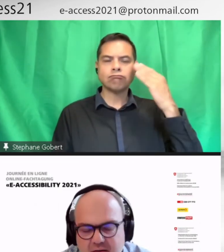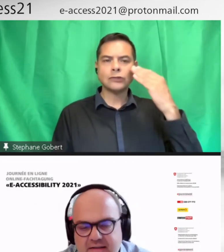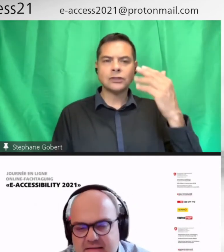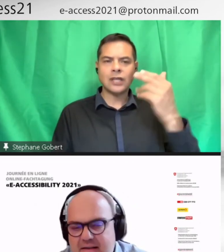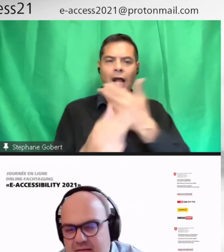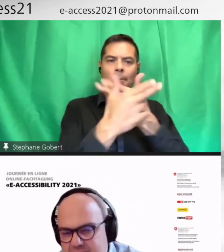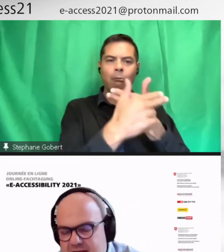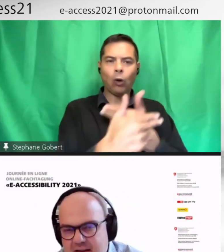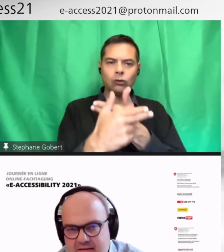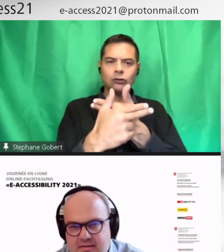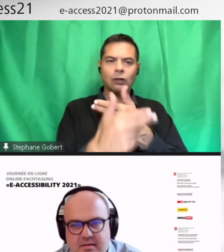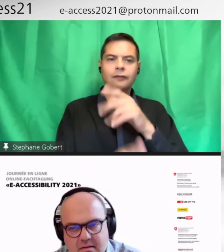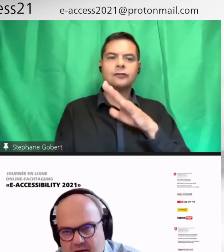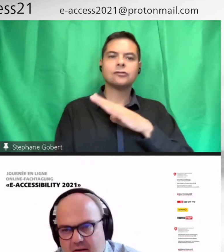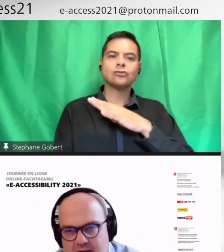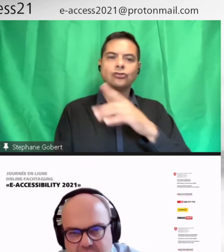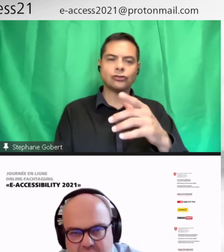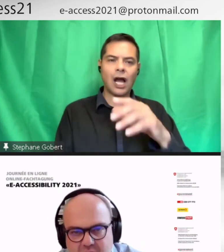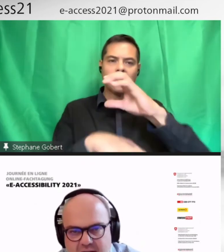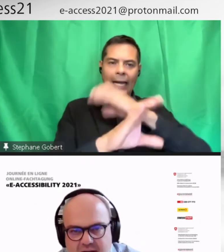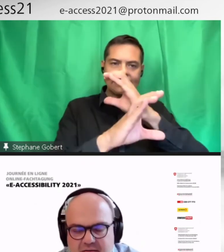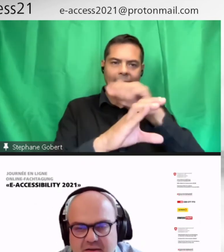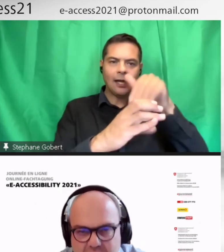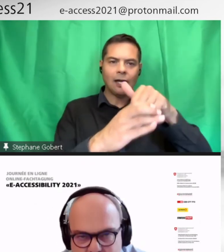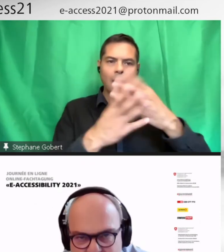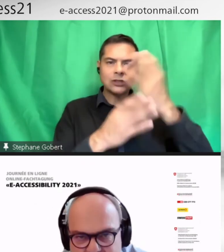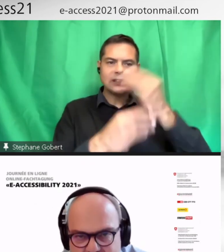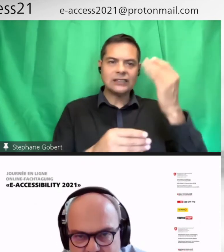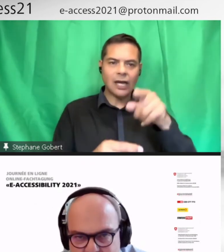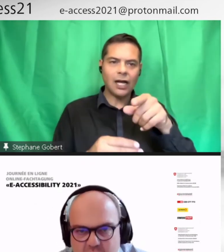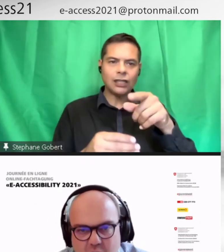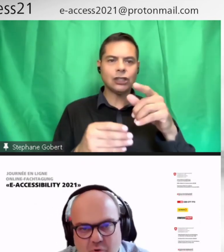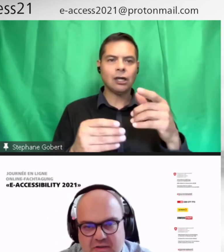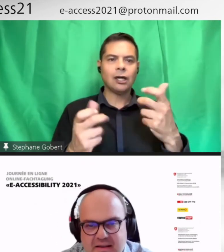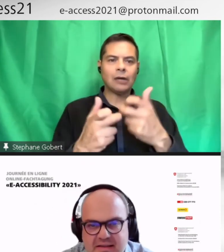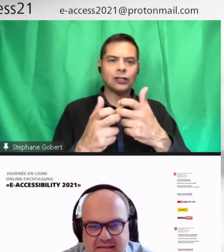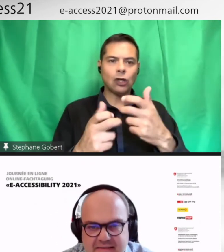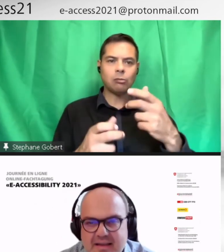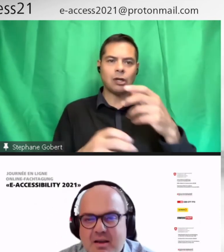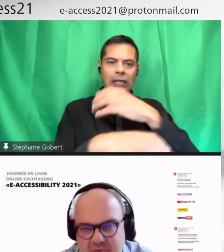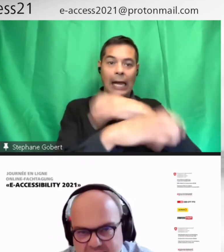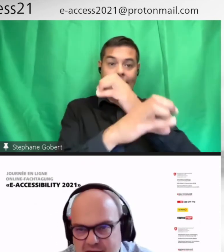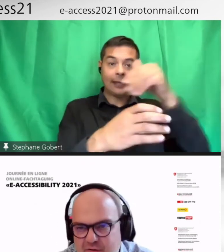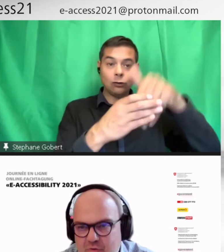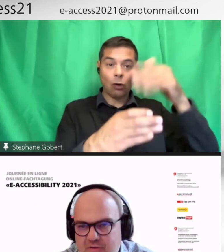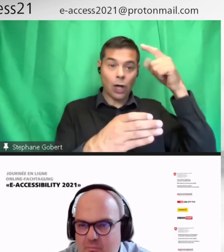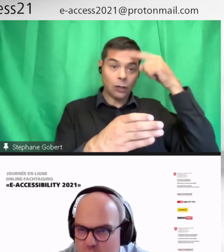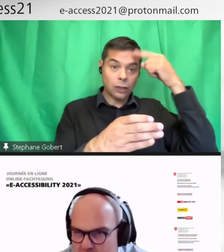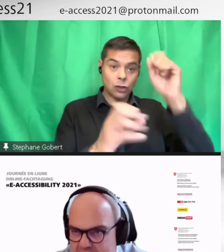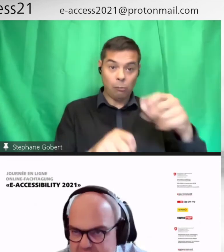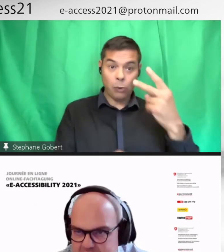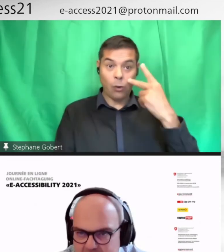'Excel, détecte les difficultés de calcul chez l'élève et puis propose des exercices adaptés à ces difficultés pour